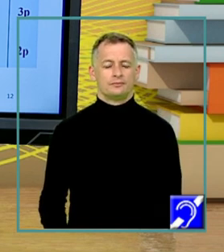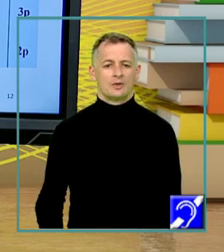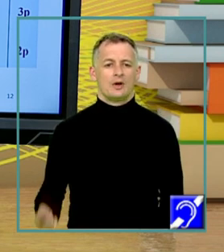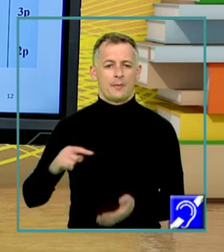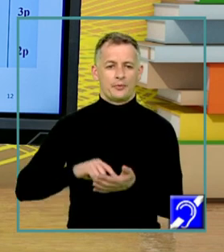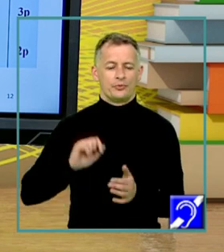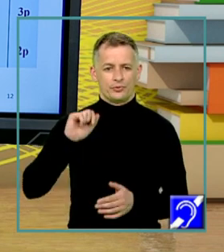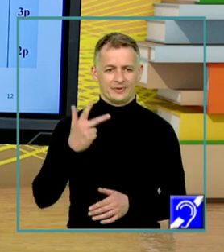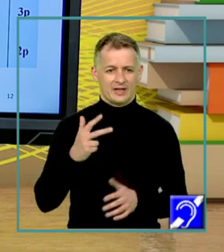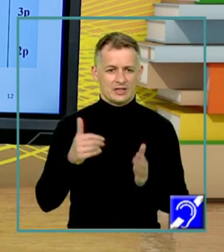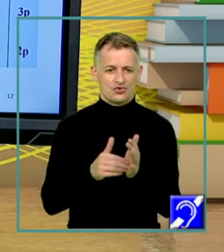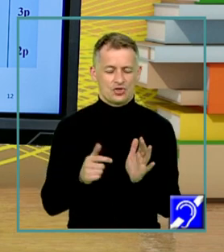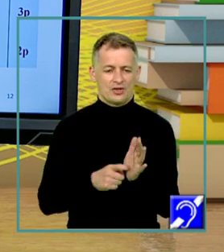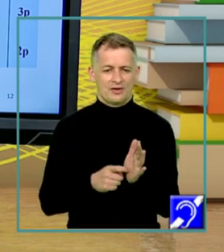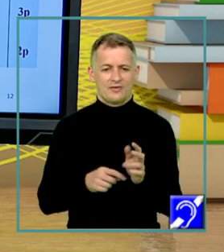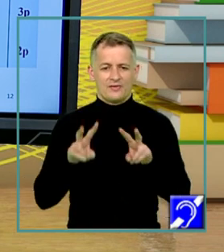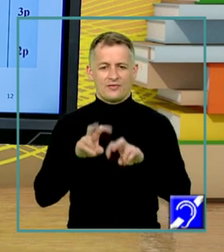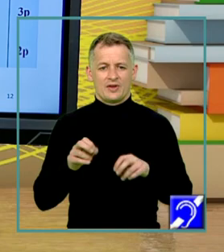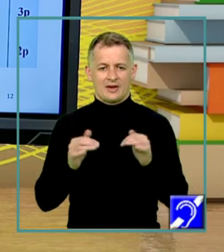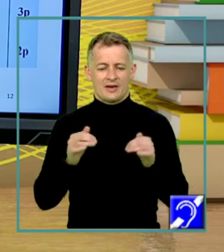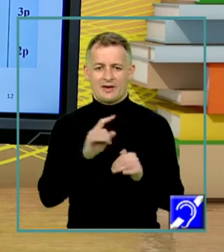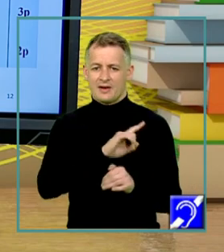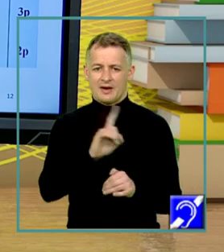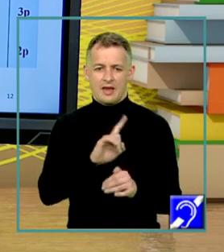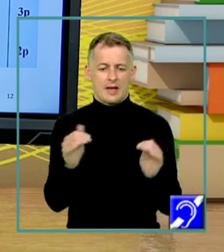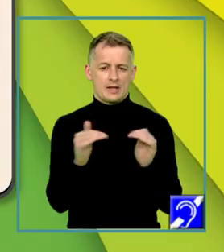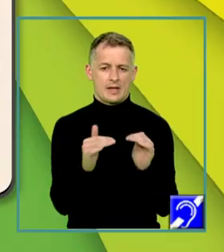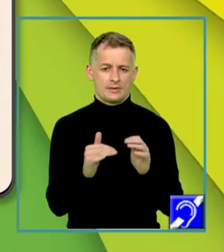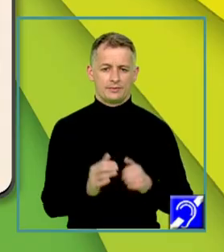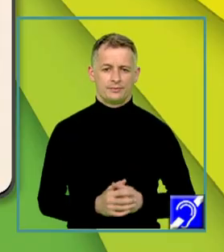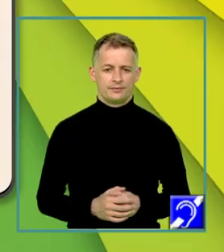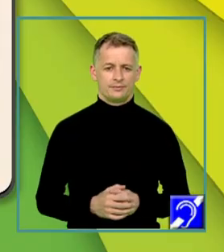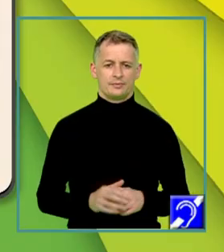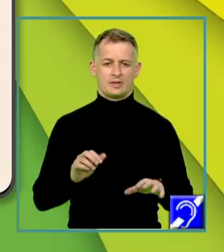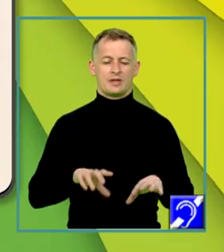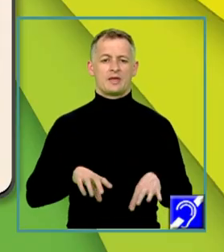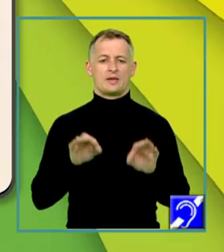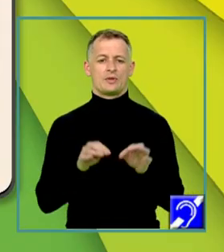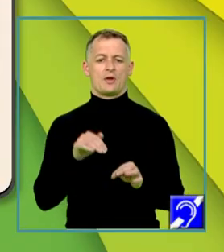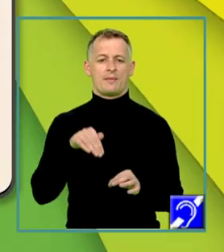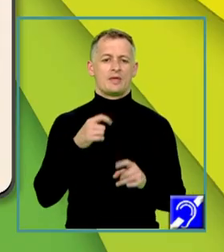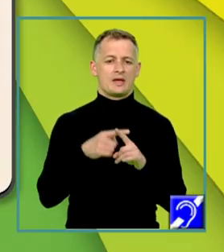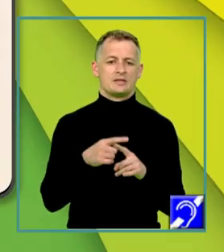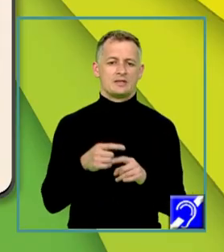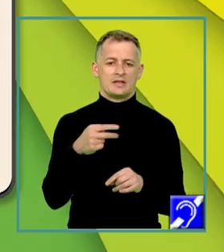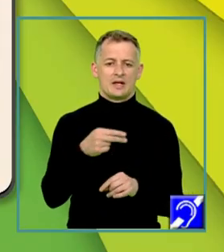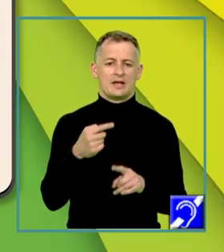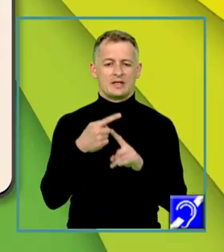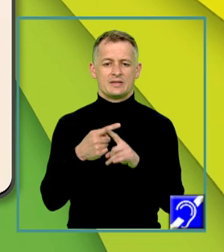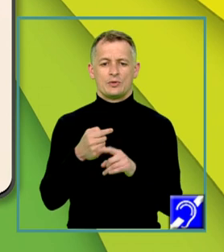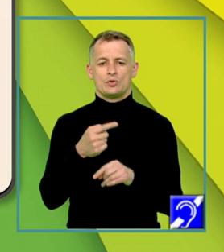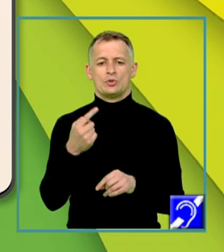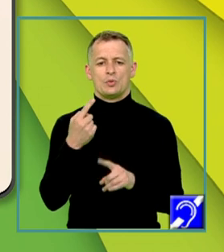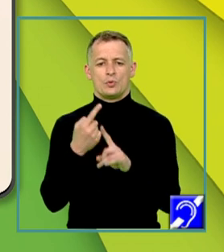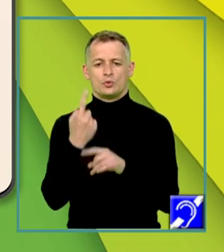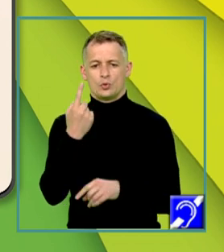unei egalități determinantul matricei M de X egal cu X plus 1 totul pe lângă X